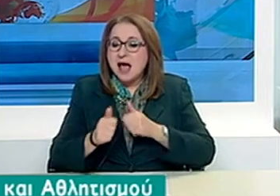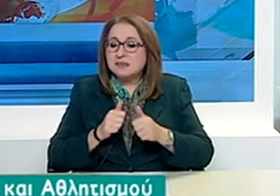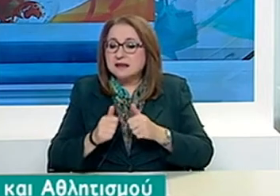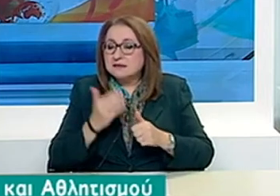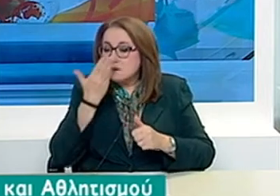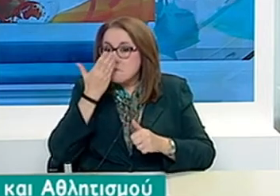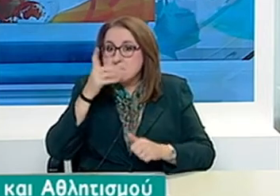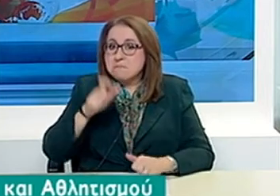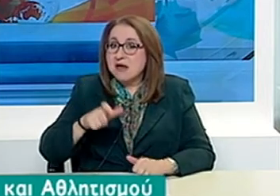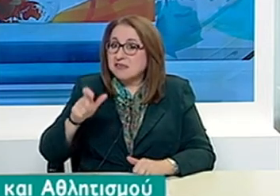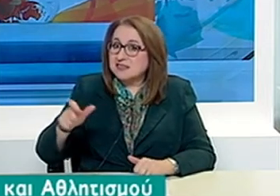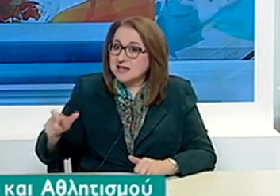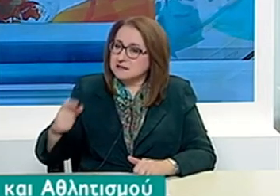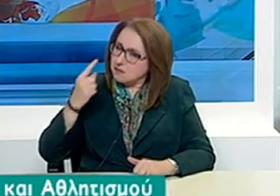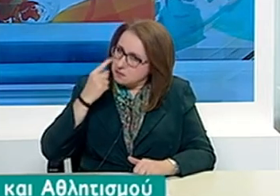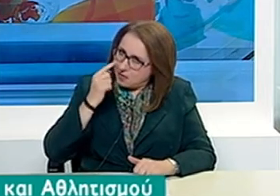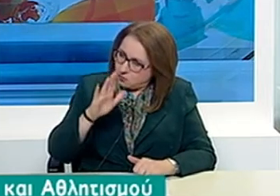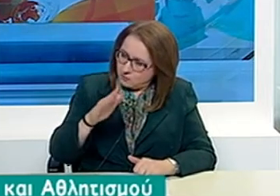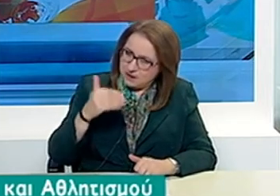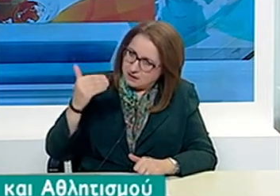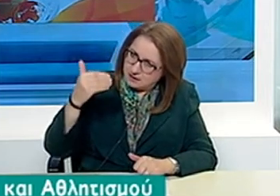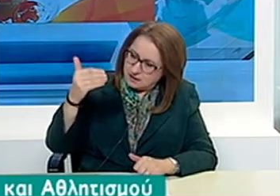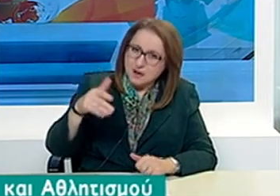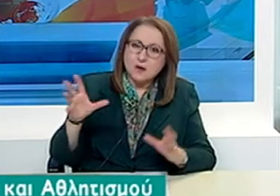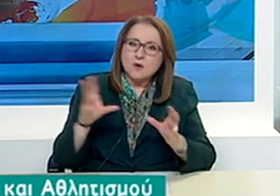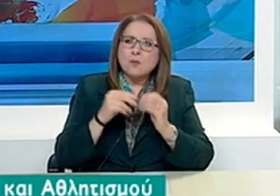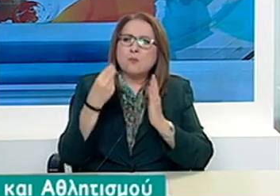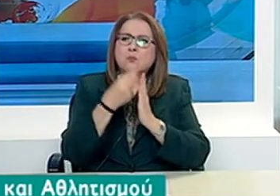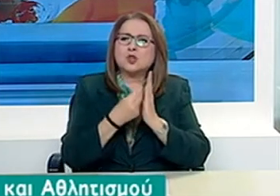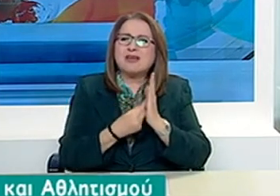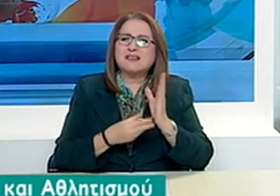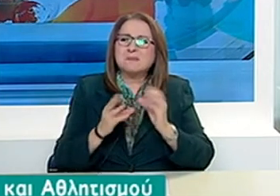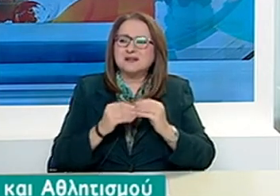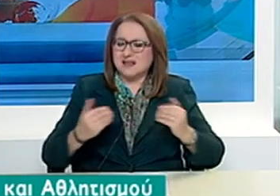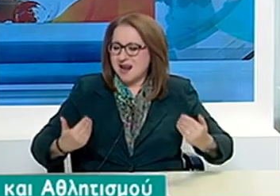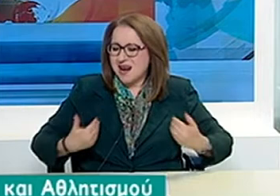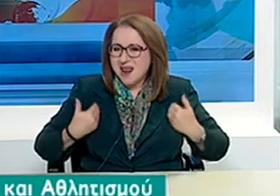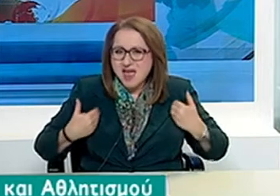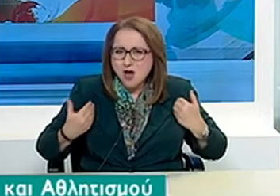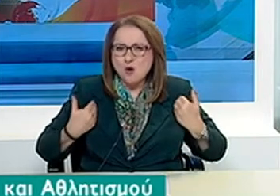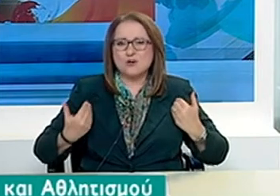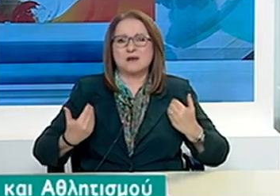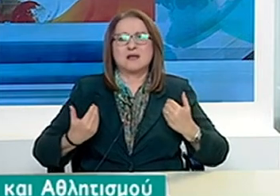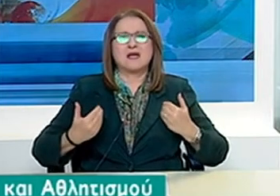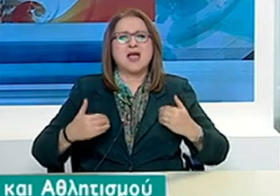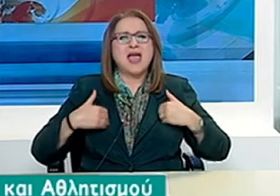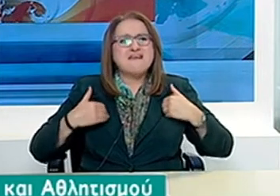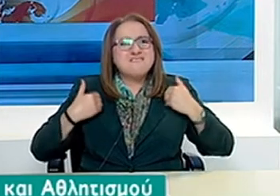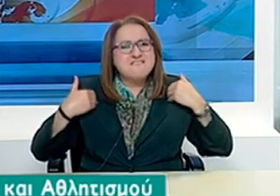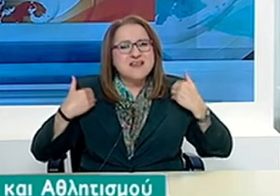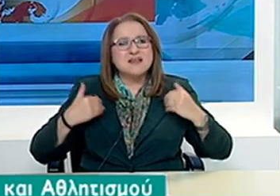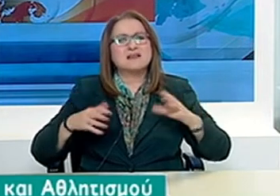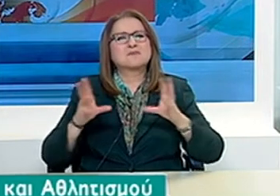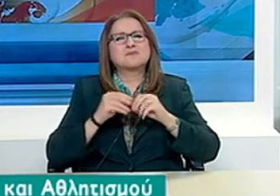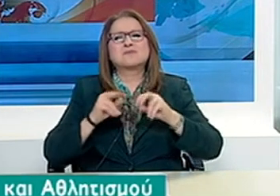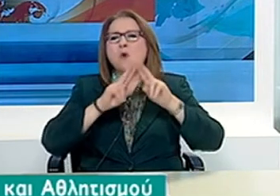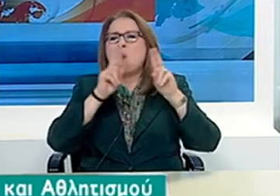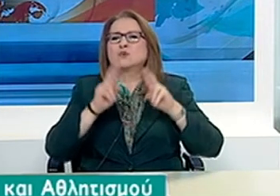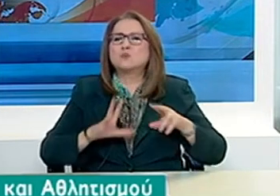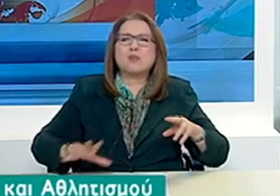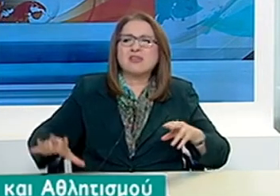την κατά το δυνατόν ολοκλήρωση τουλάχιστον των πρωταθλημάτων εφήβων και νεανίδων όλων των ομοσπονδιών που τα αποτελέσματά τους